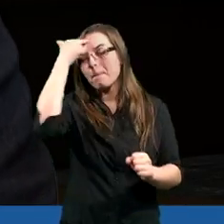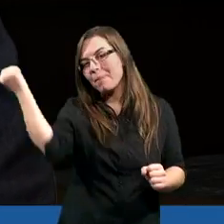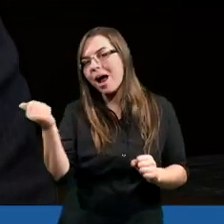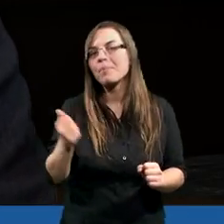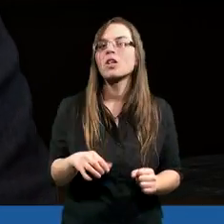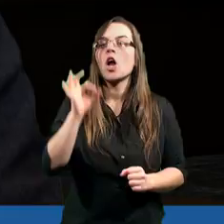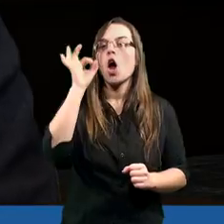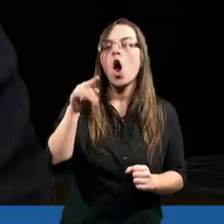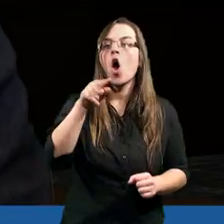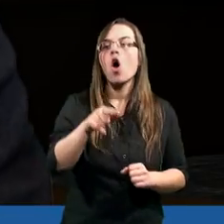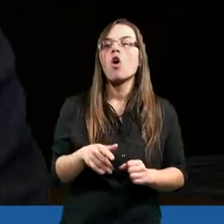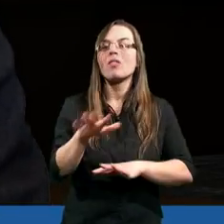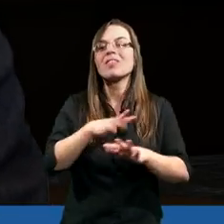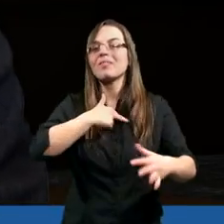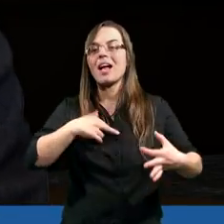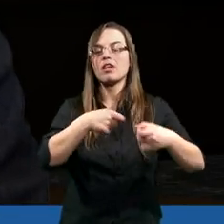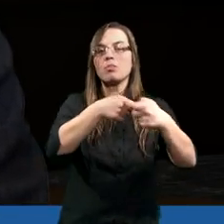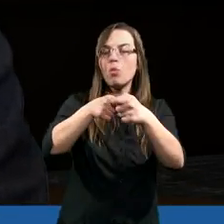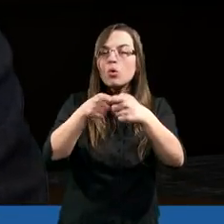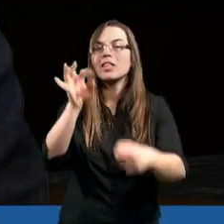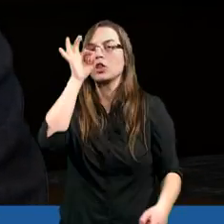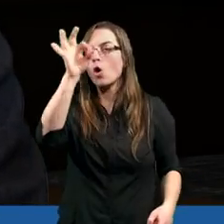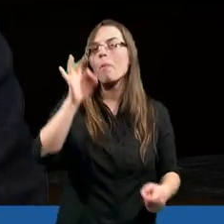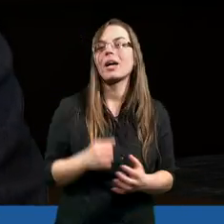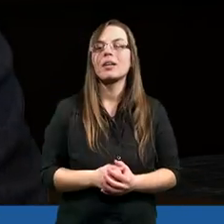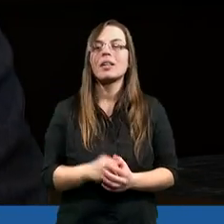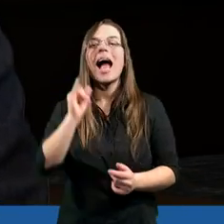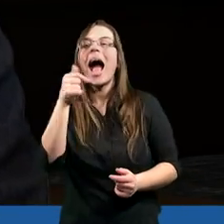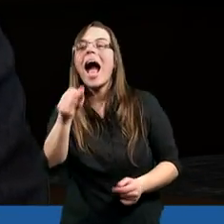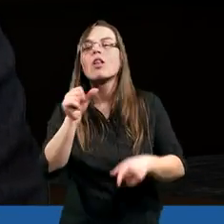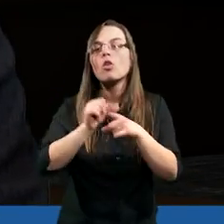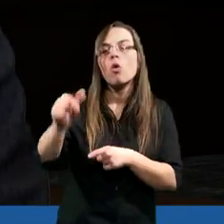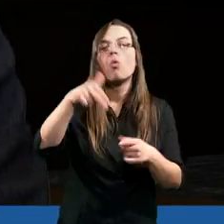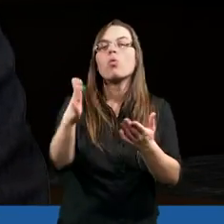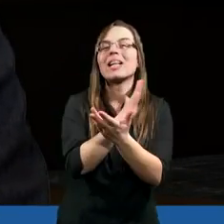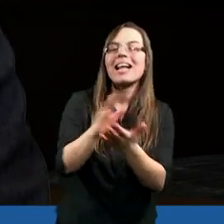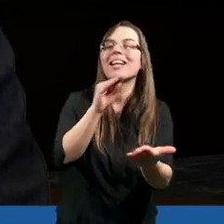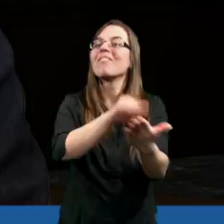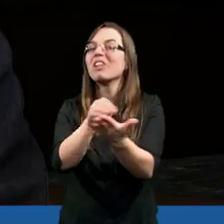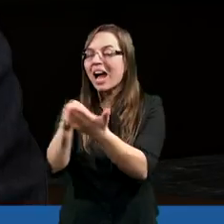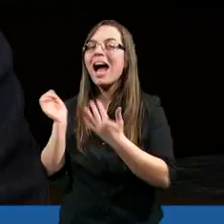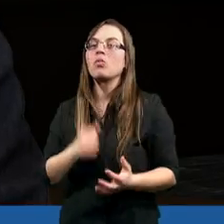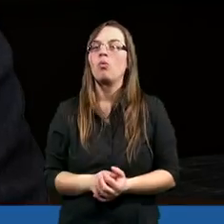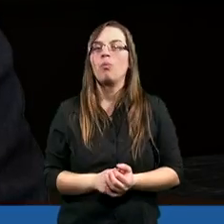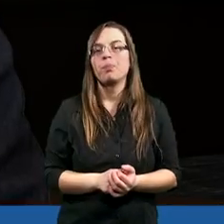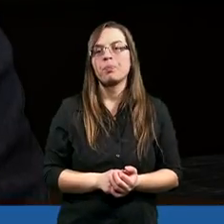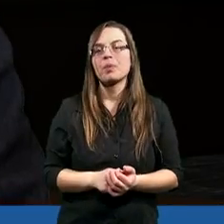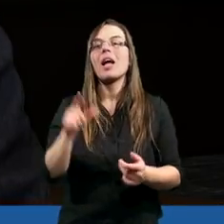żeby pamiętać i nie opuszczać naszych wspólnych zebrań, jak to jest u niektórych w zwyczaju,